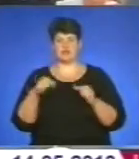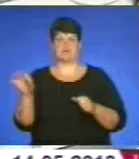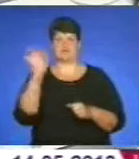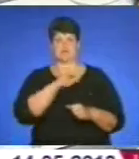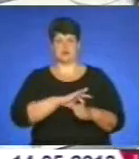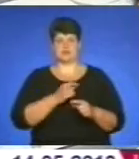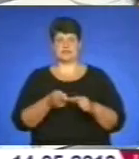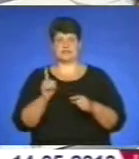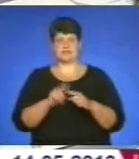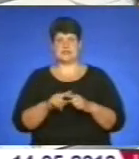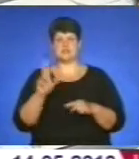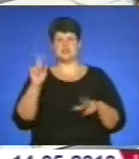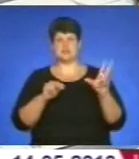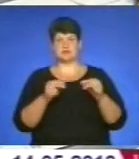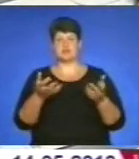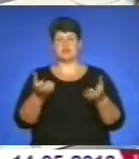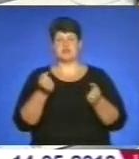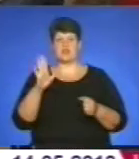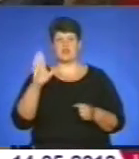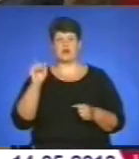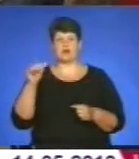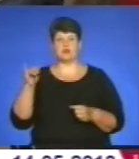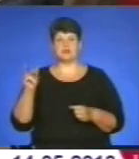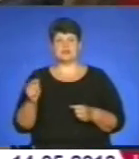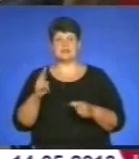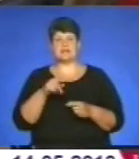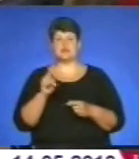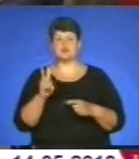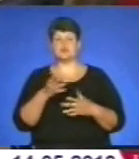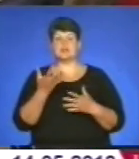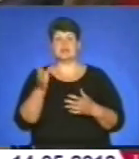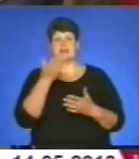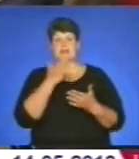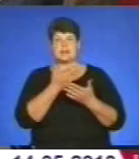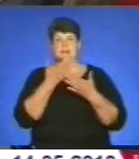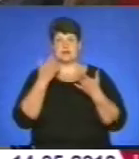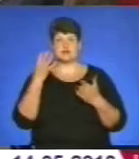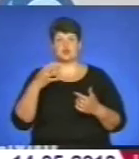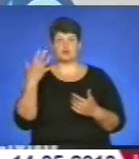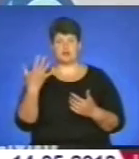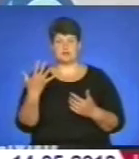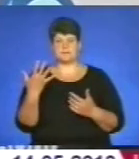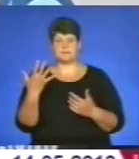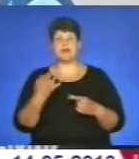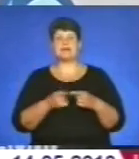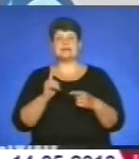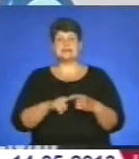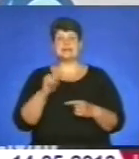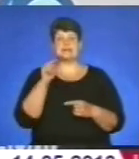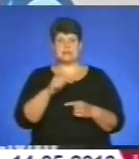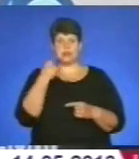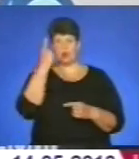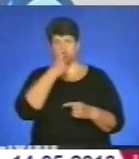шансом отримання ваучера. Найперше ті, кому ще не виповнилося 45, а також три категорії громадян. Це ті особи, які не